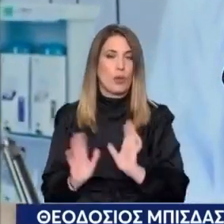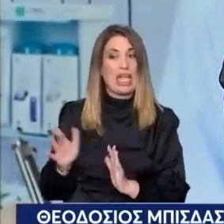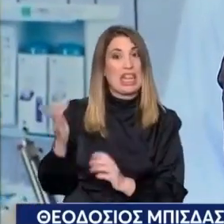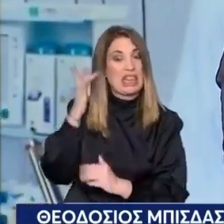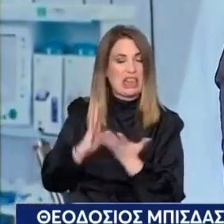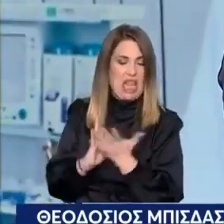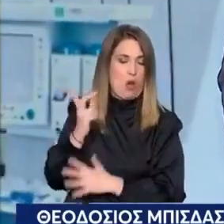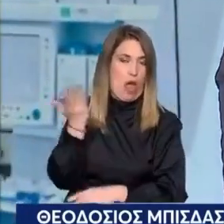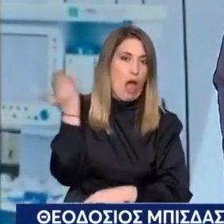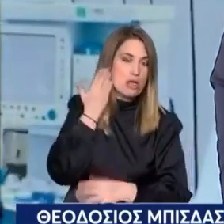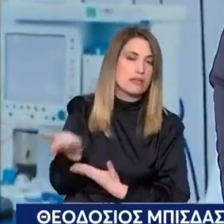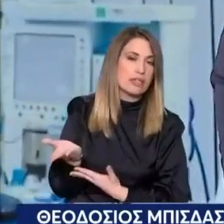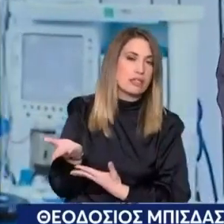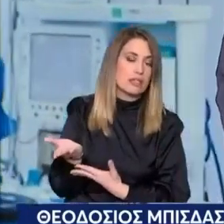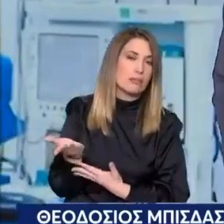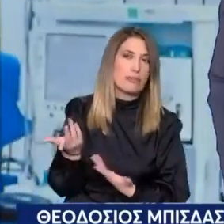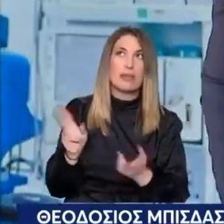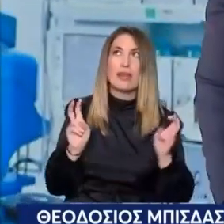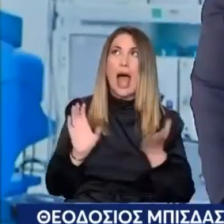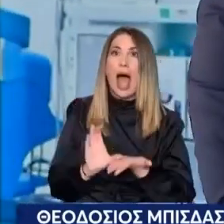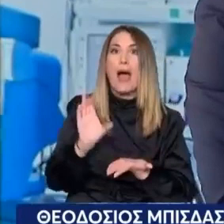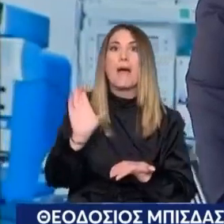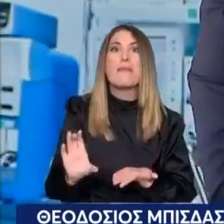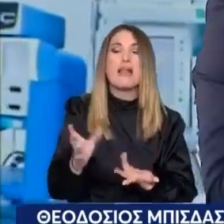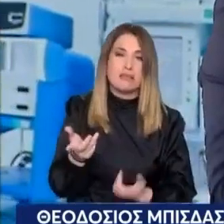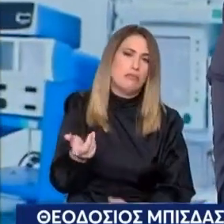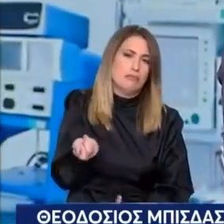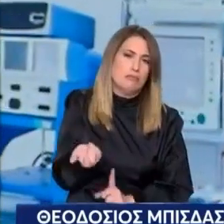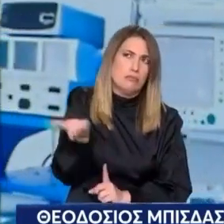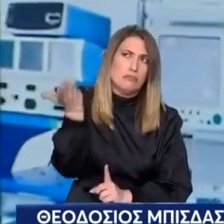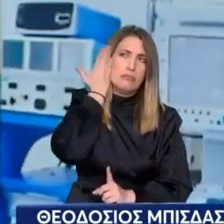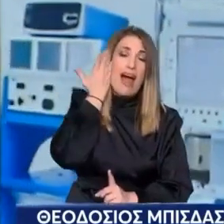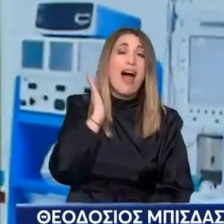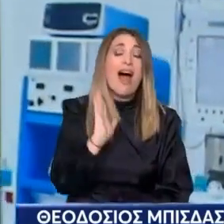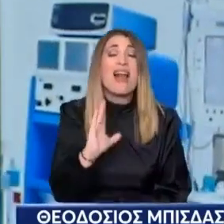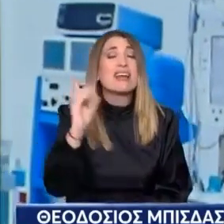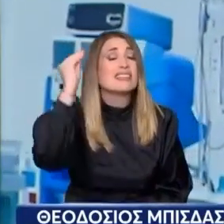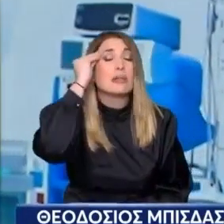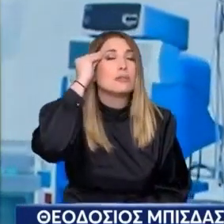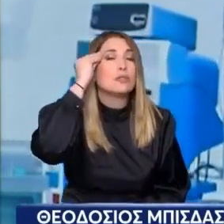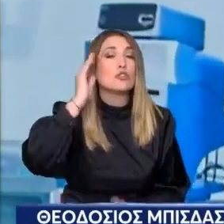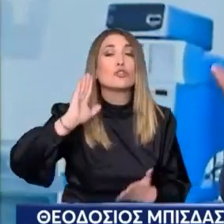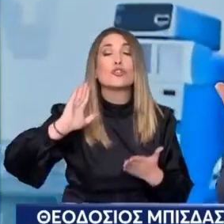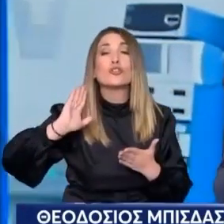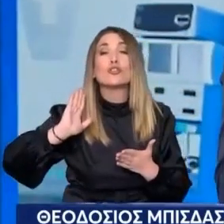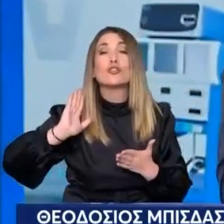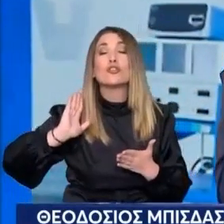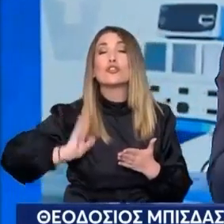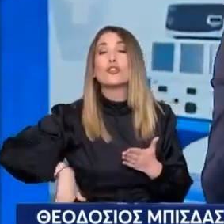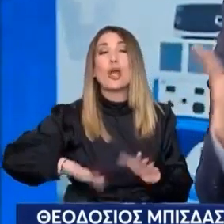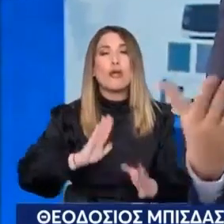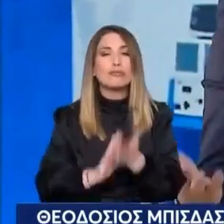ακριβή Και η επένδυση αντίστοιχη από το ιατρικό κέντρο Είναι αρκετά υψηλή Το γεγονός όμως είναι ότι πρέπει να σκεφτούμε Ότι αποφεύγουμε την επανεπέμβαση